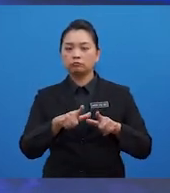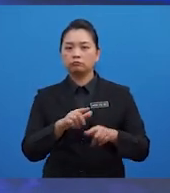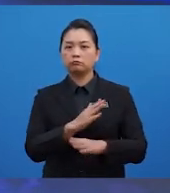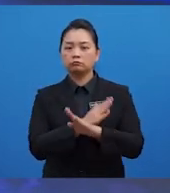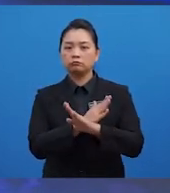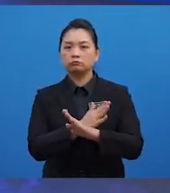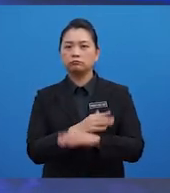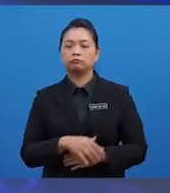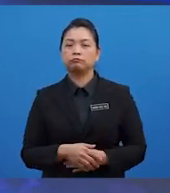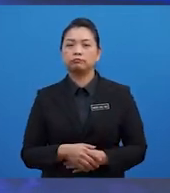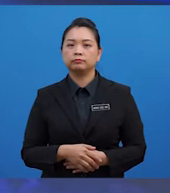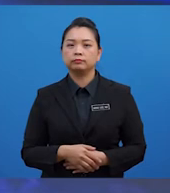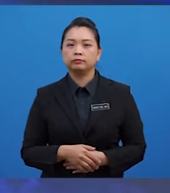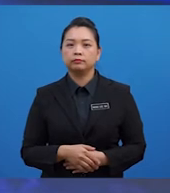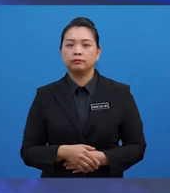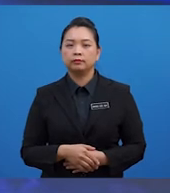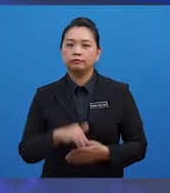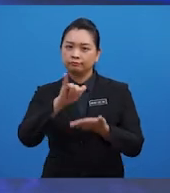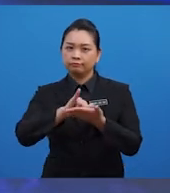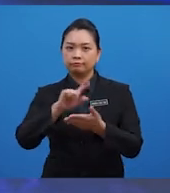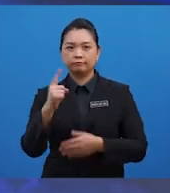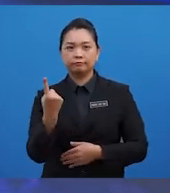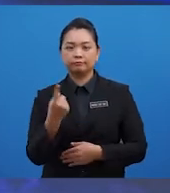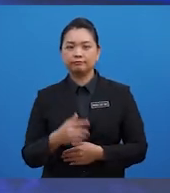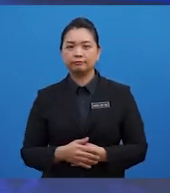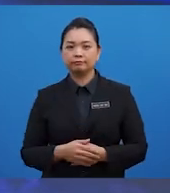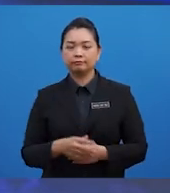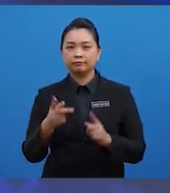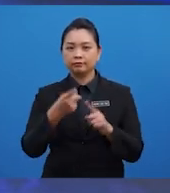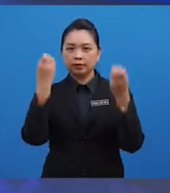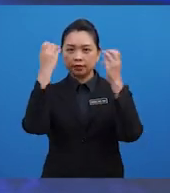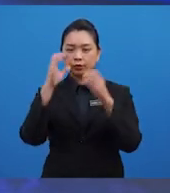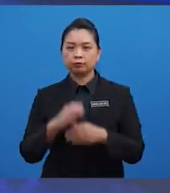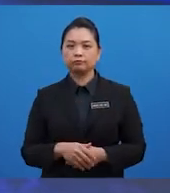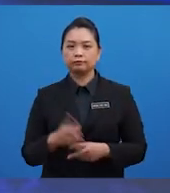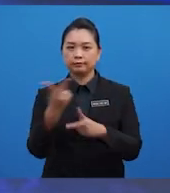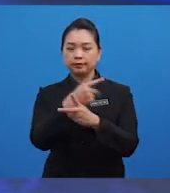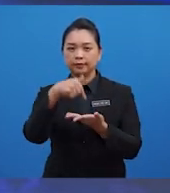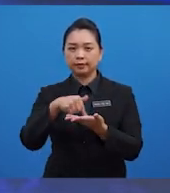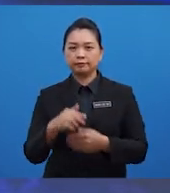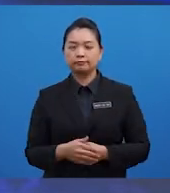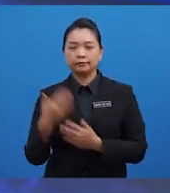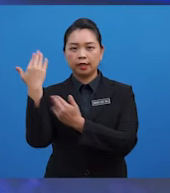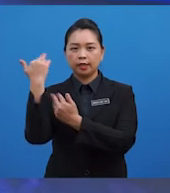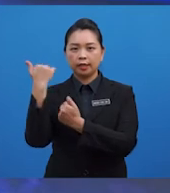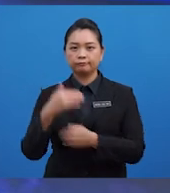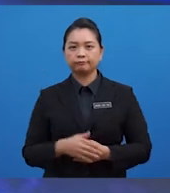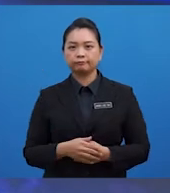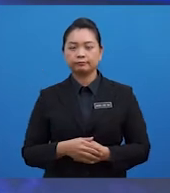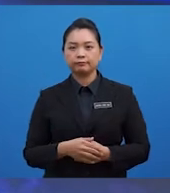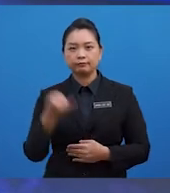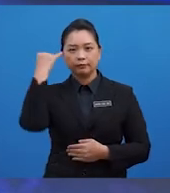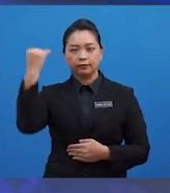tepuk dada tanya selera. Sekian daripada saya pada kali ini diharapkan